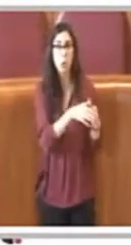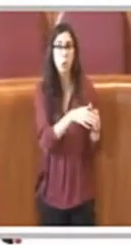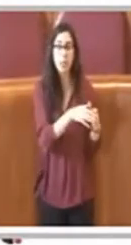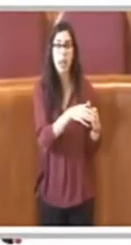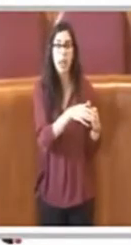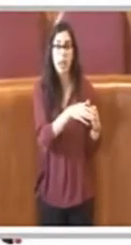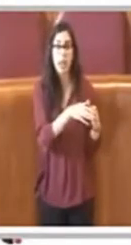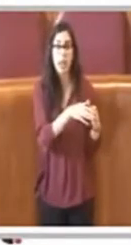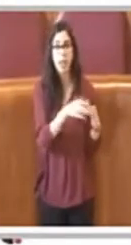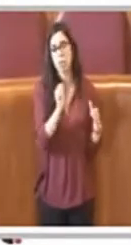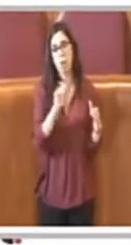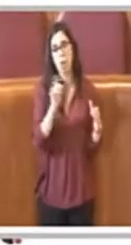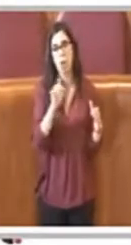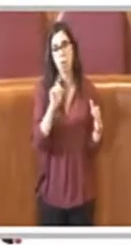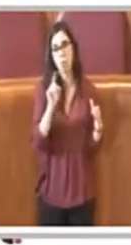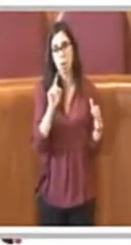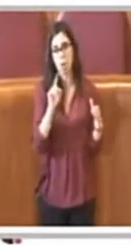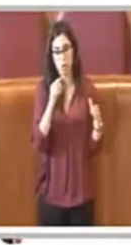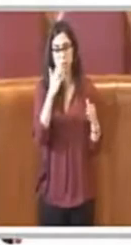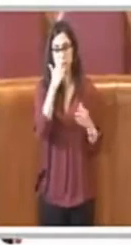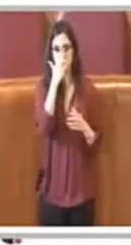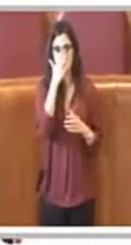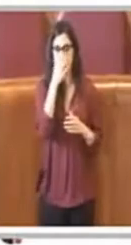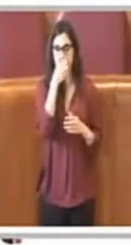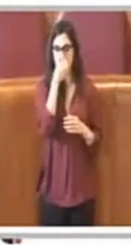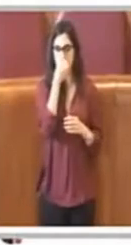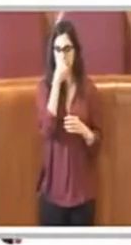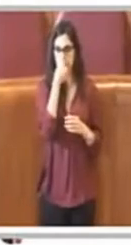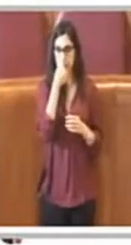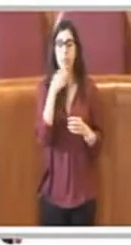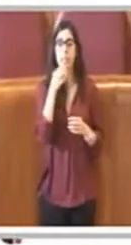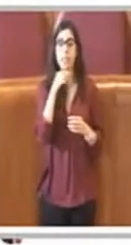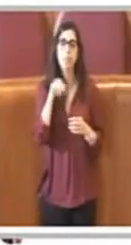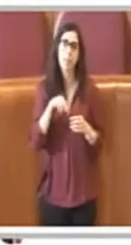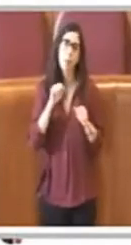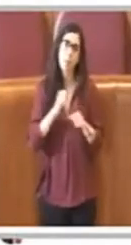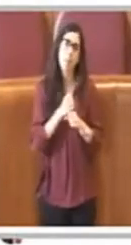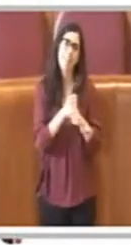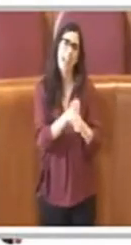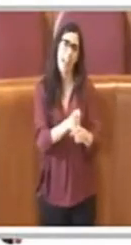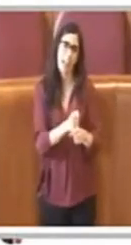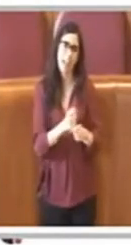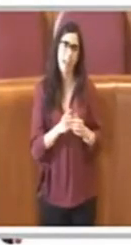residenti in più municipi. E quindi c'è questa possibilità di delega.